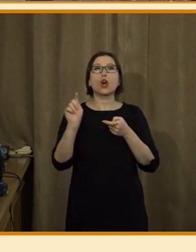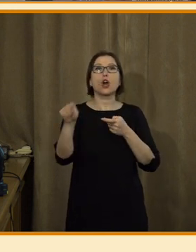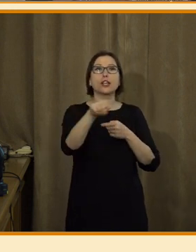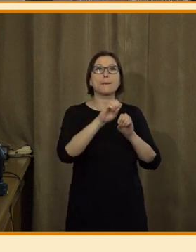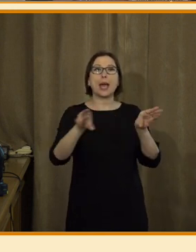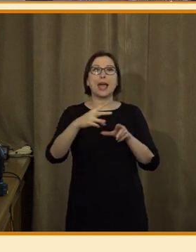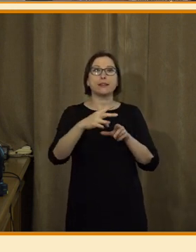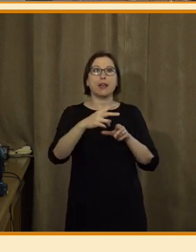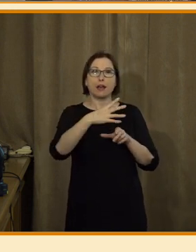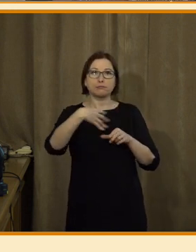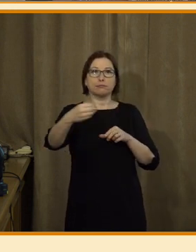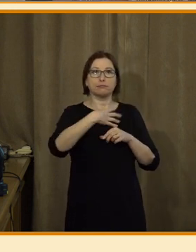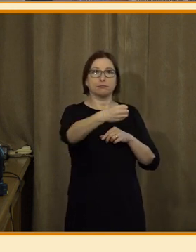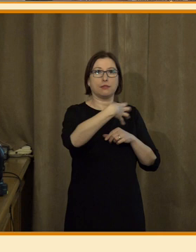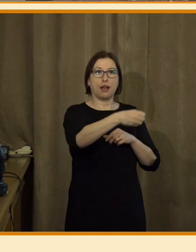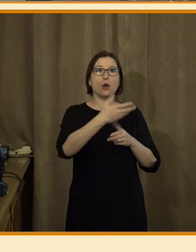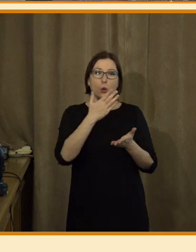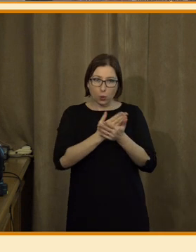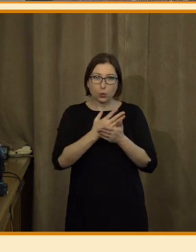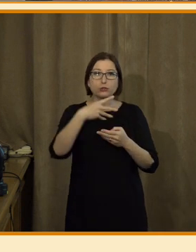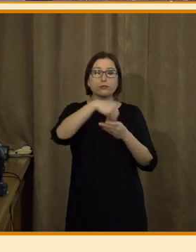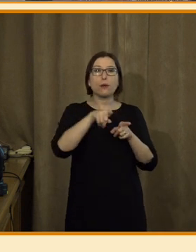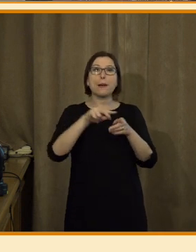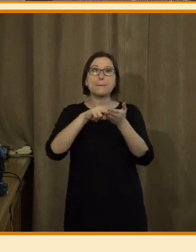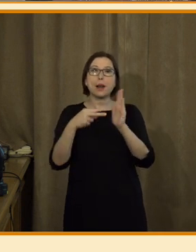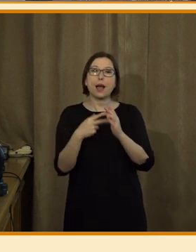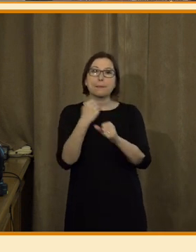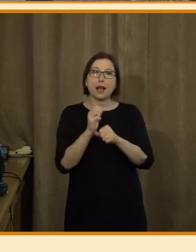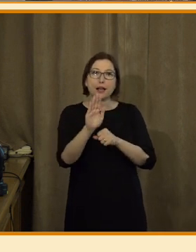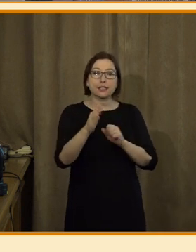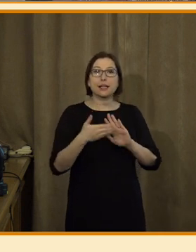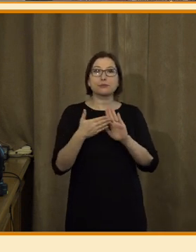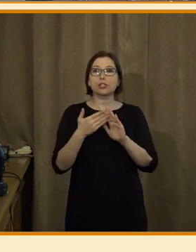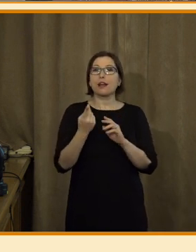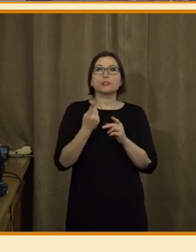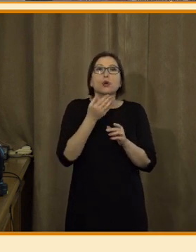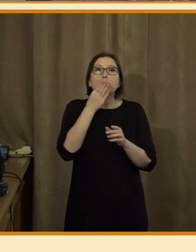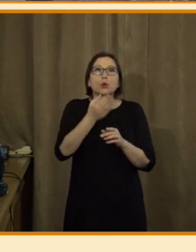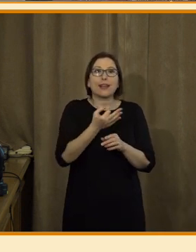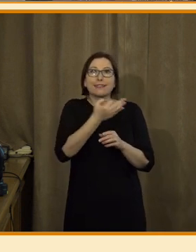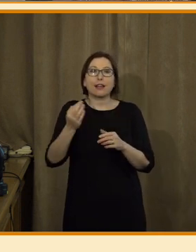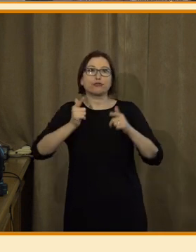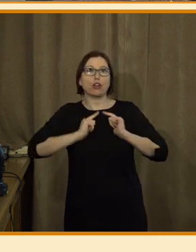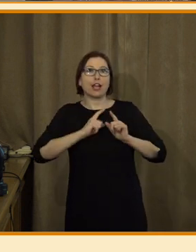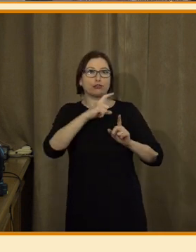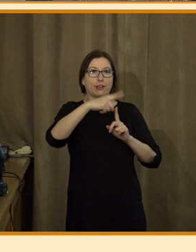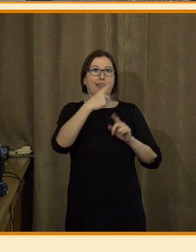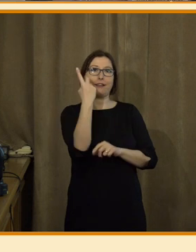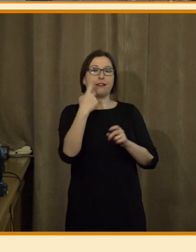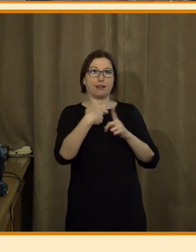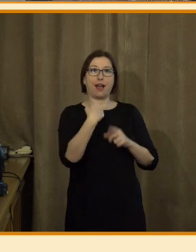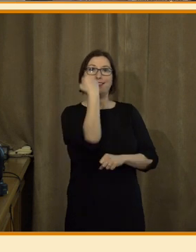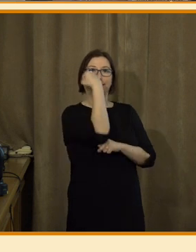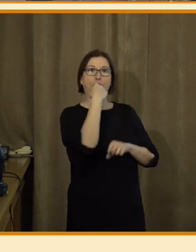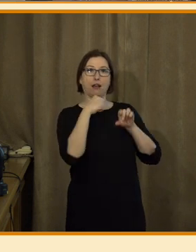média, protože z nich čerpají při plánování své práce denníky očekáváných událostí a podobně. Zásadním